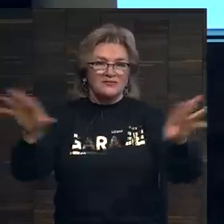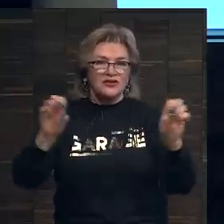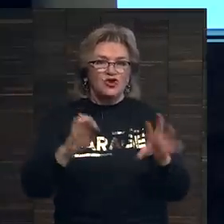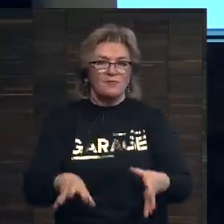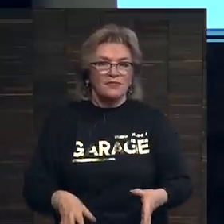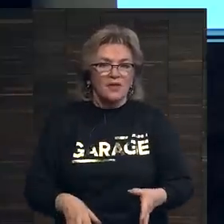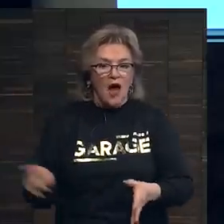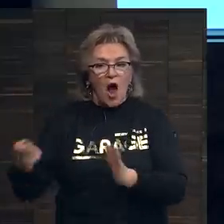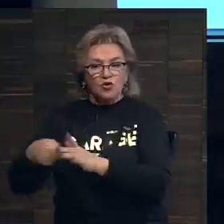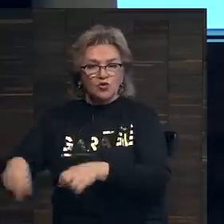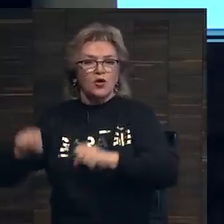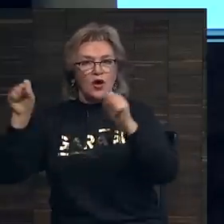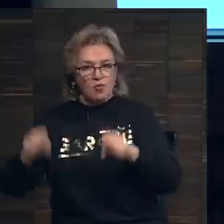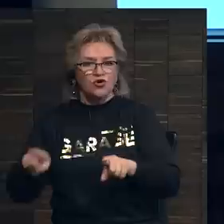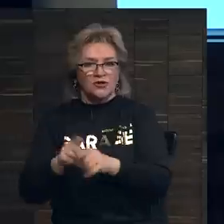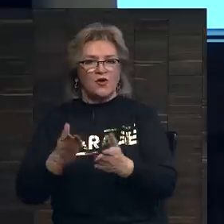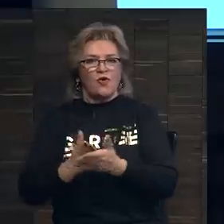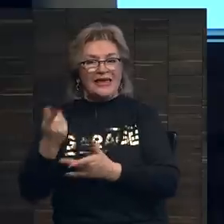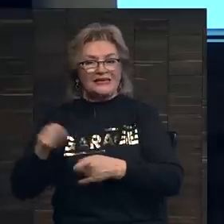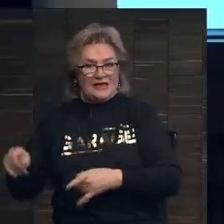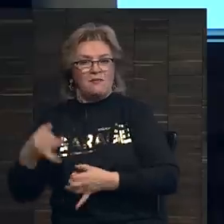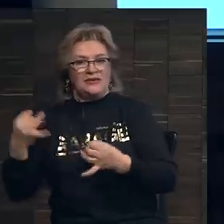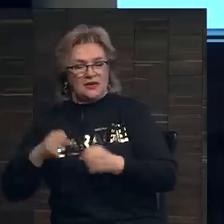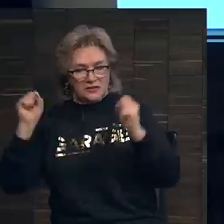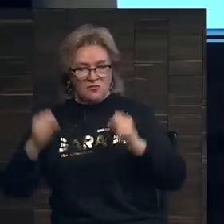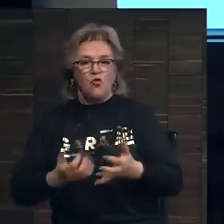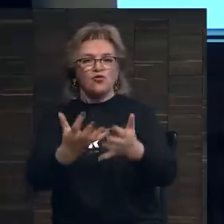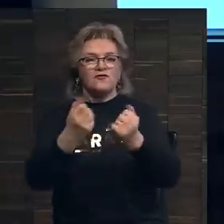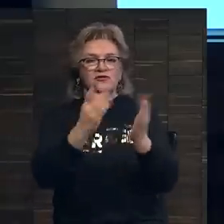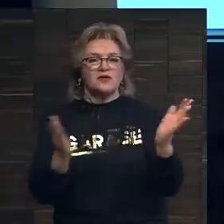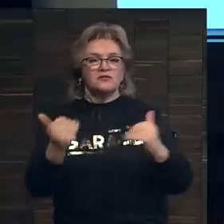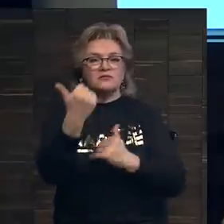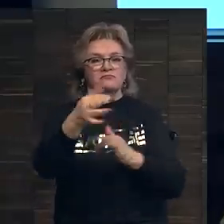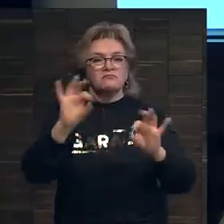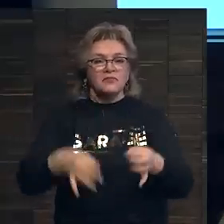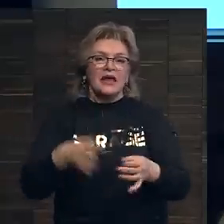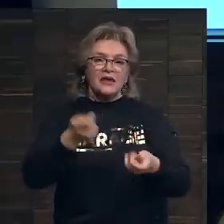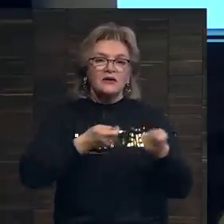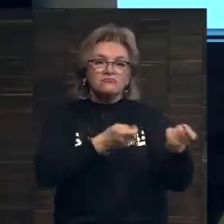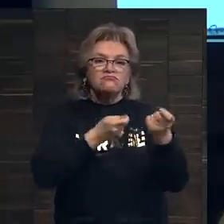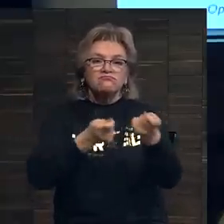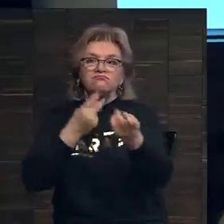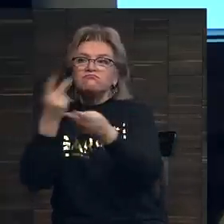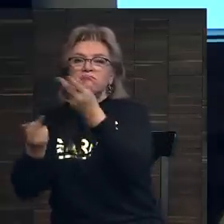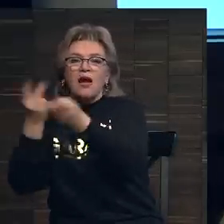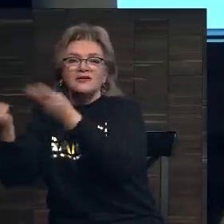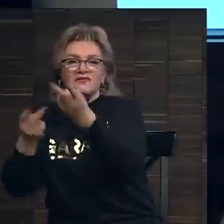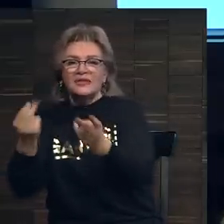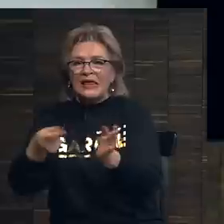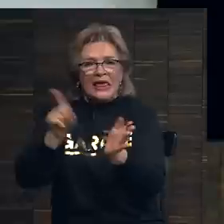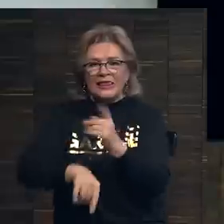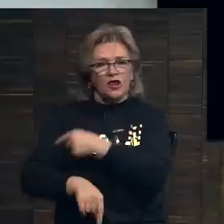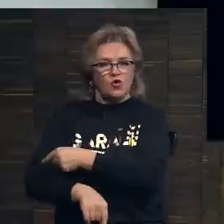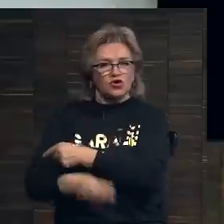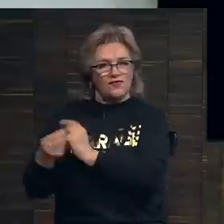Аукционный дом может воспользоваться такой стратегией, если им это интересно, они могут взять ваше произведение и возить его с показами, это не дешево для